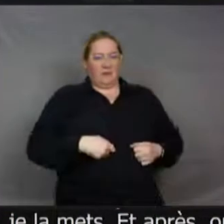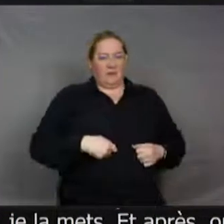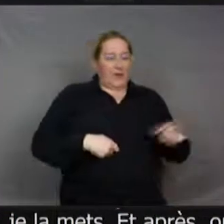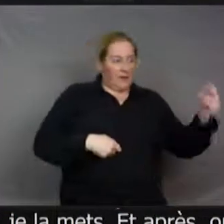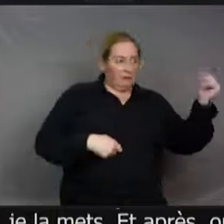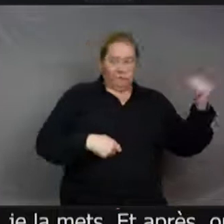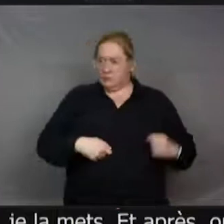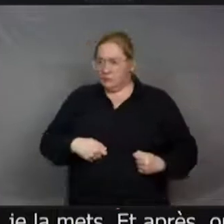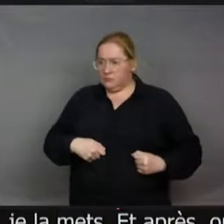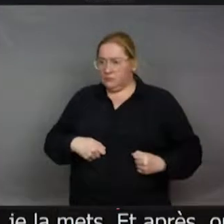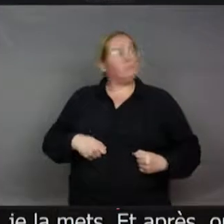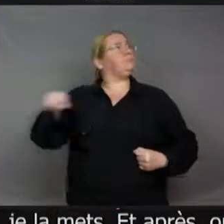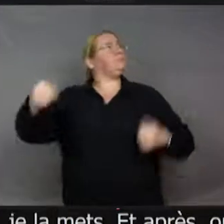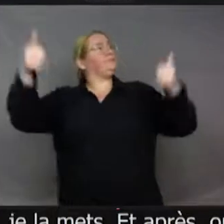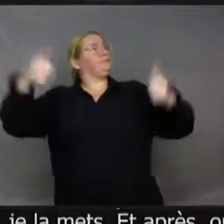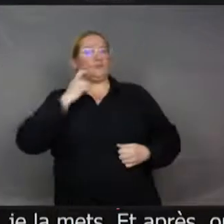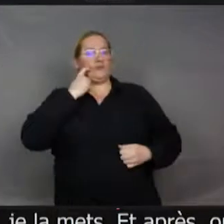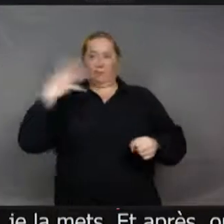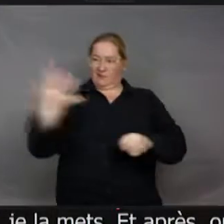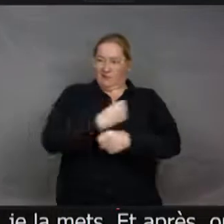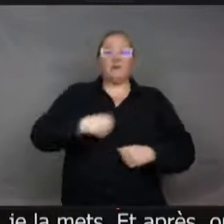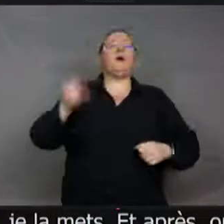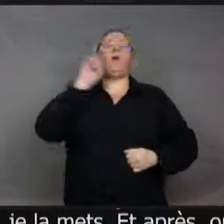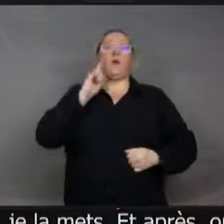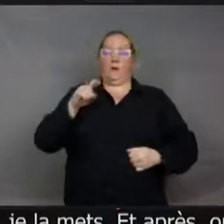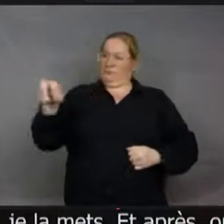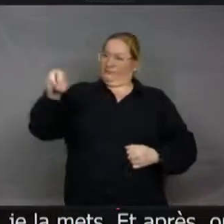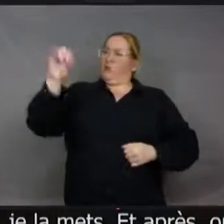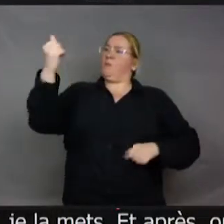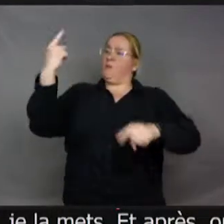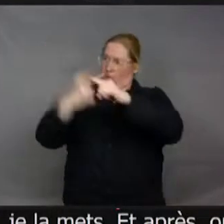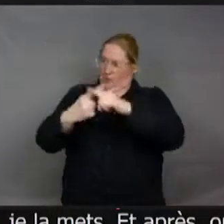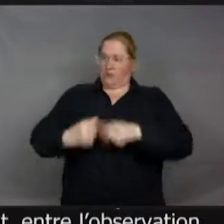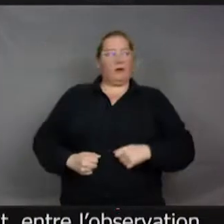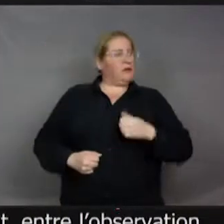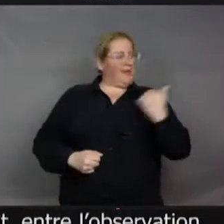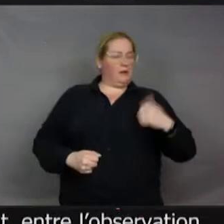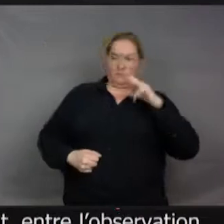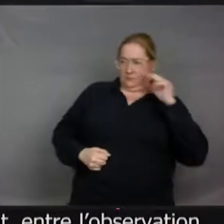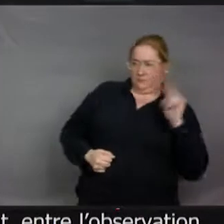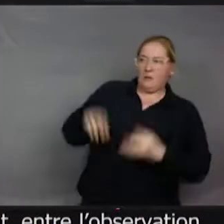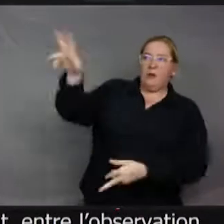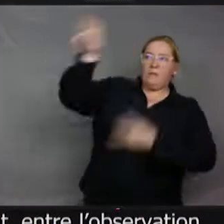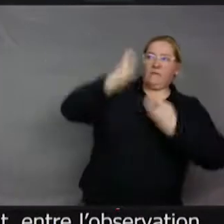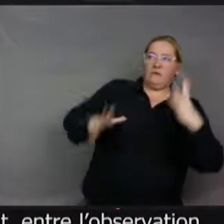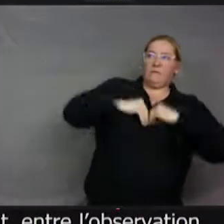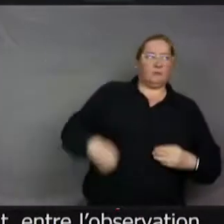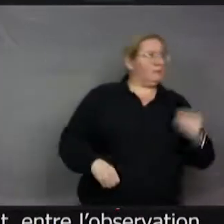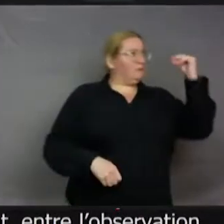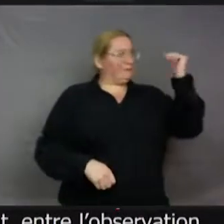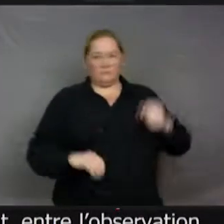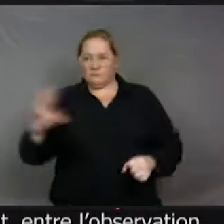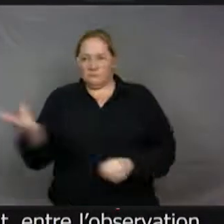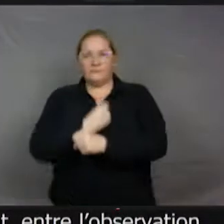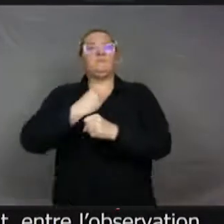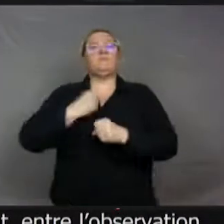tac, tac, tac, entre l'observation, tout ça, c'est réglé. La transmission de savoir s'opère entre